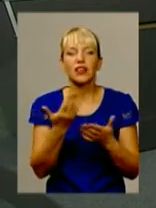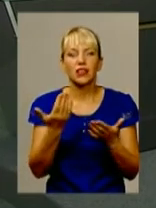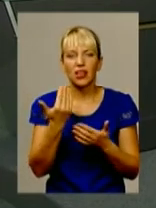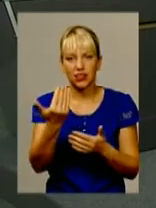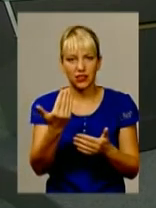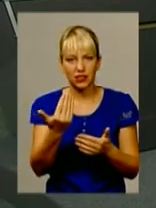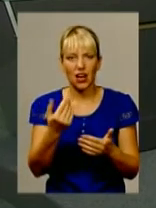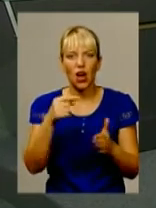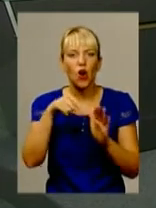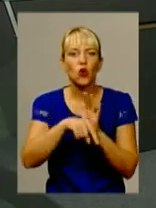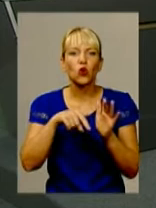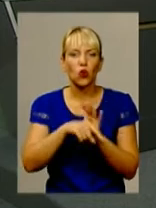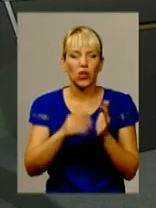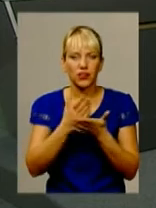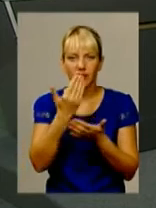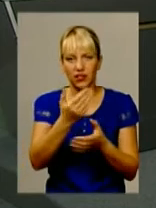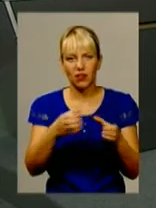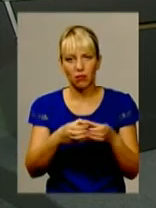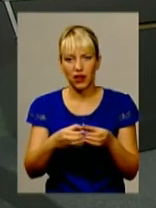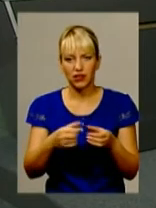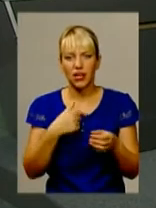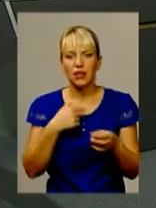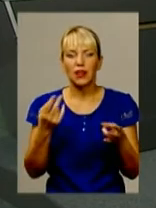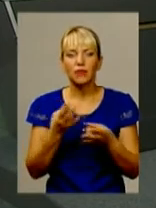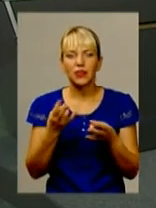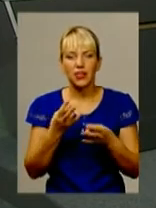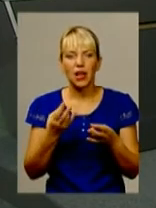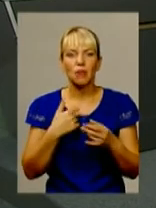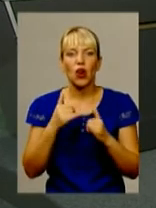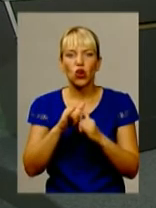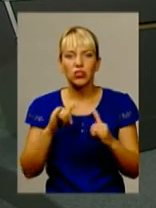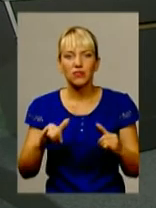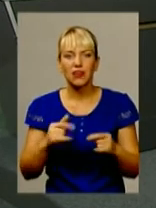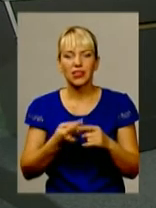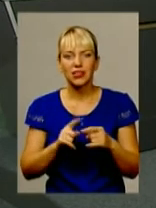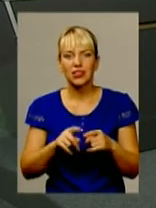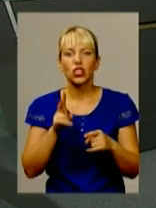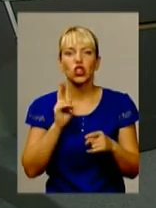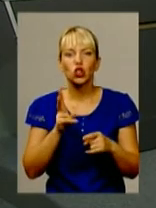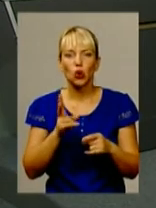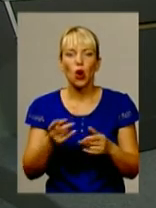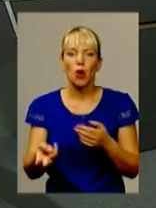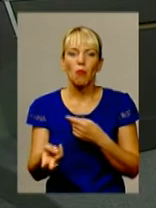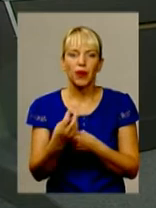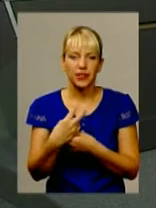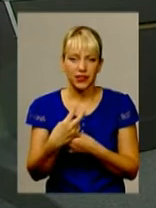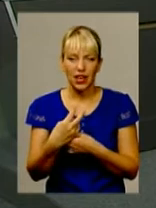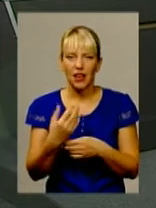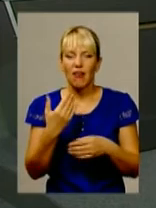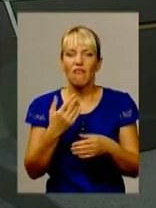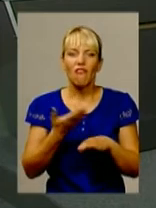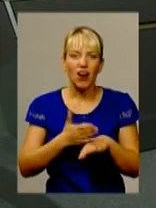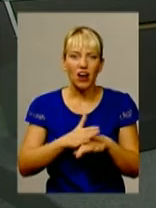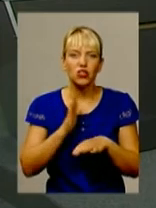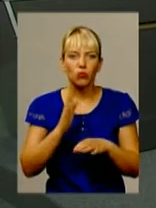взагалі там є. Нам треба аналізувати тих, хто пройде, хто має потенційно. Тому дуже складно буде, звичайно, виборцю. Але я говорю,